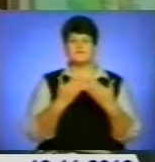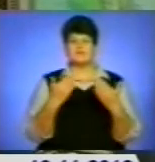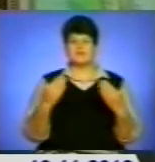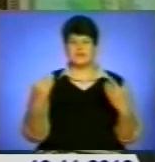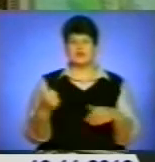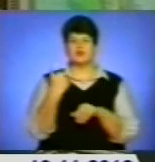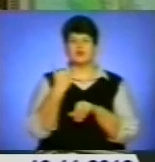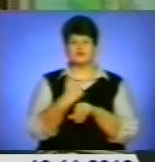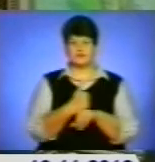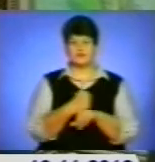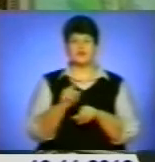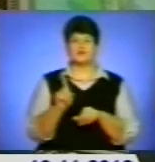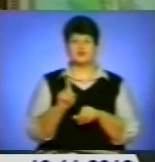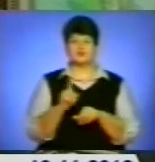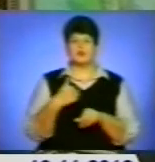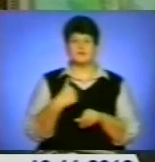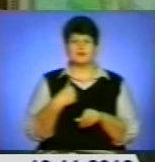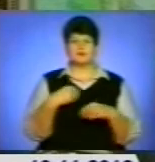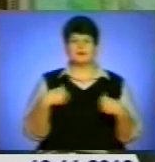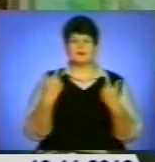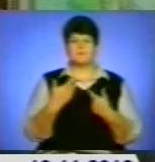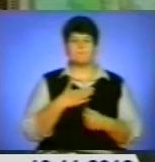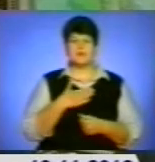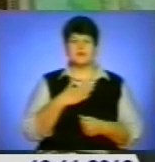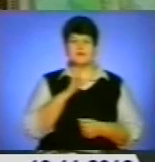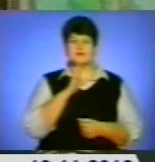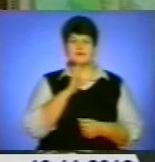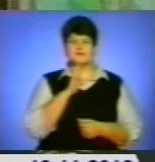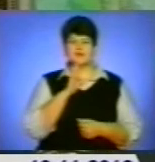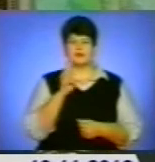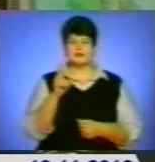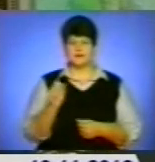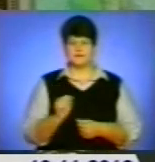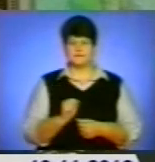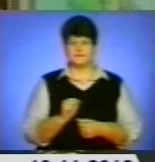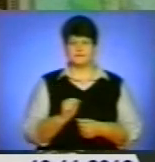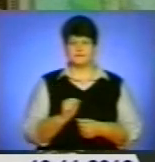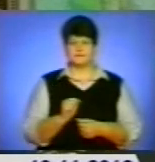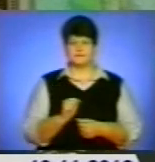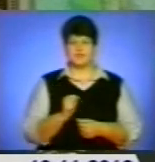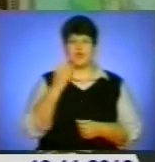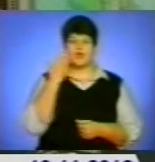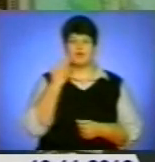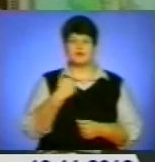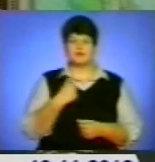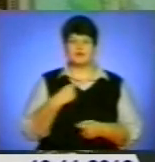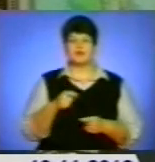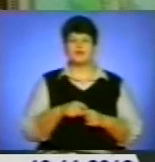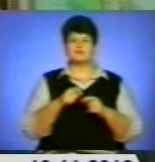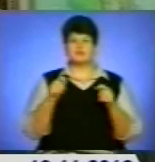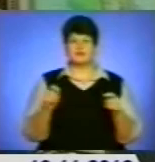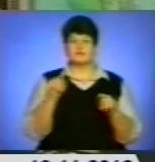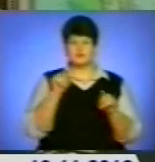мене надихнули мої дівчатки, коли я розкрив, що вони